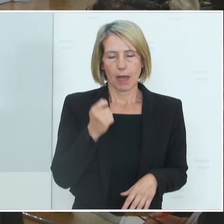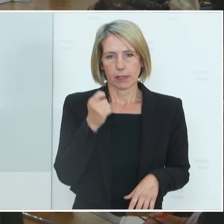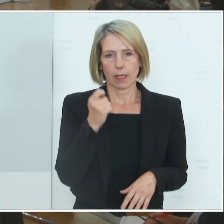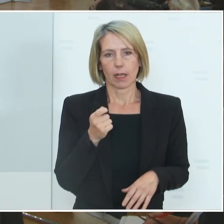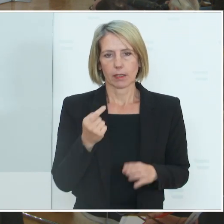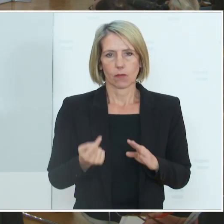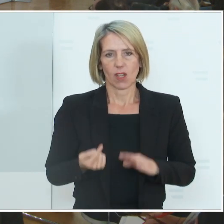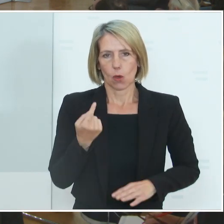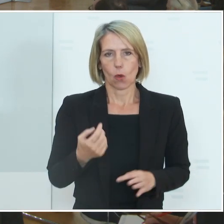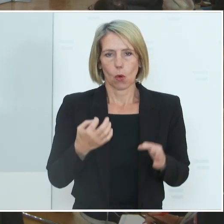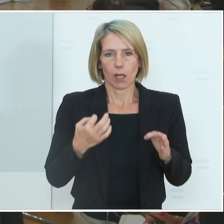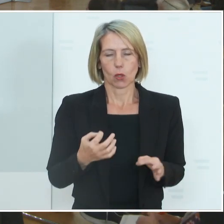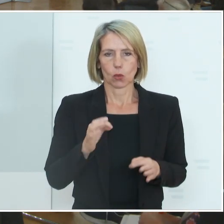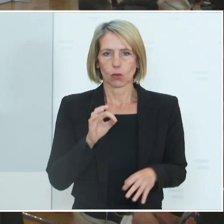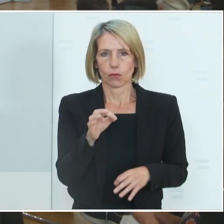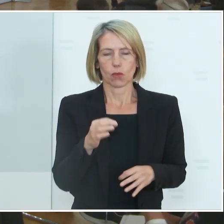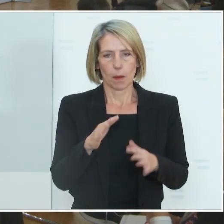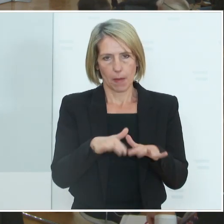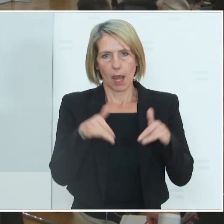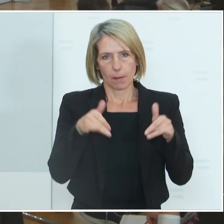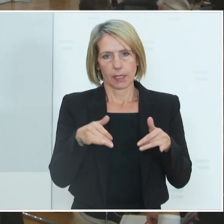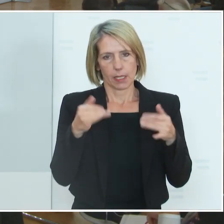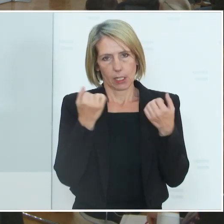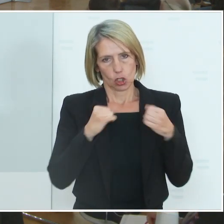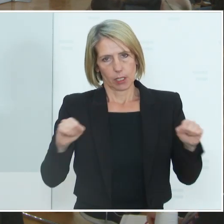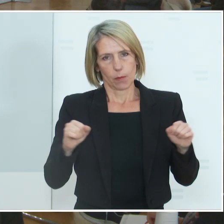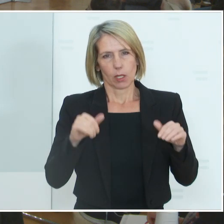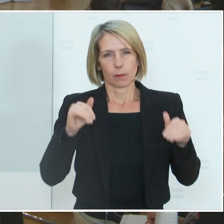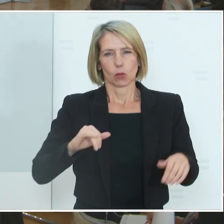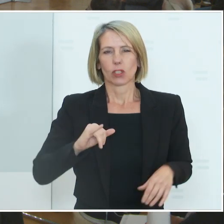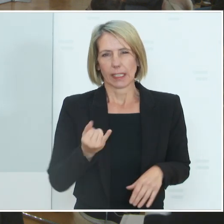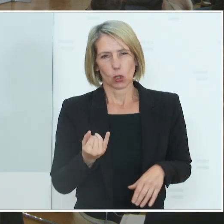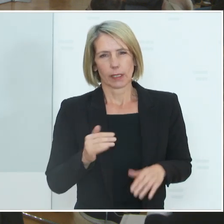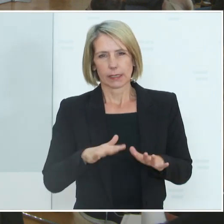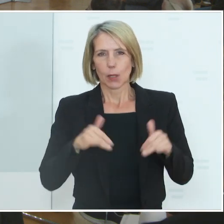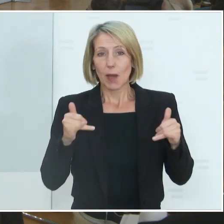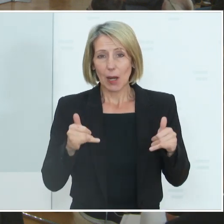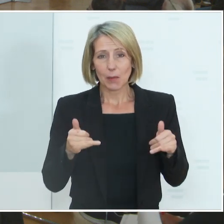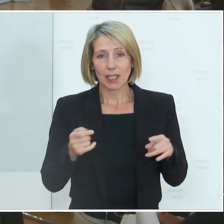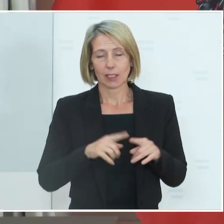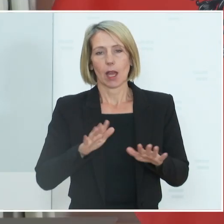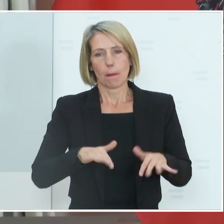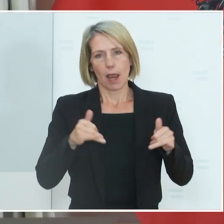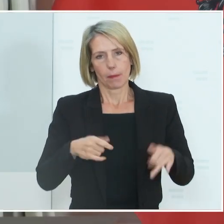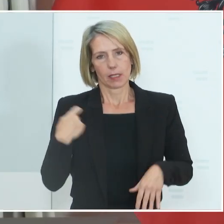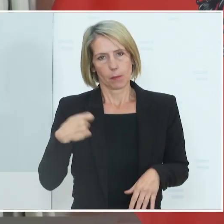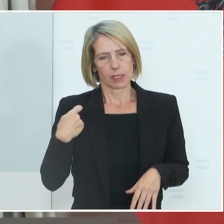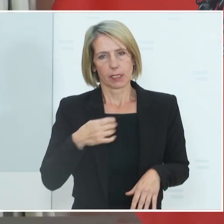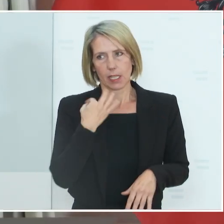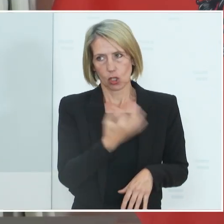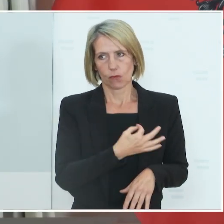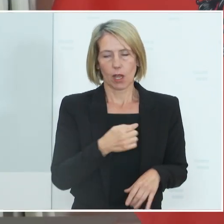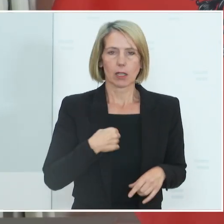parlamentarischen Demokratie. Aber da müsste man jetzt die Juristen des Parlaments und den Parlamentspräsidenten fragen. Aber ich hoffe natürlich auch, dass